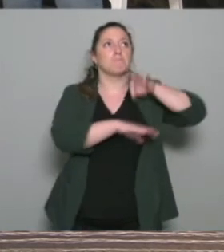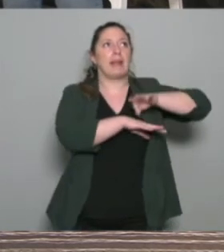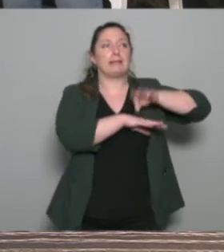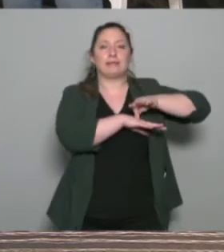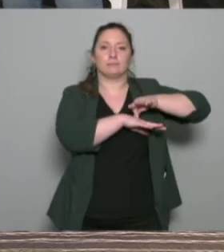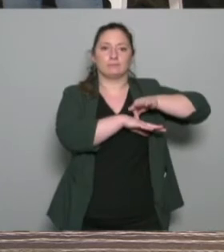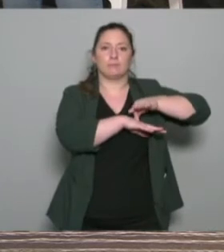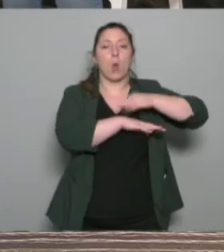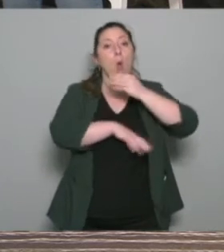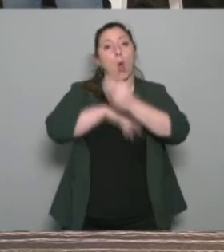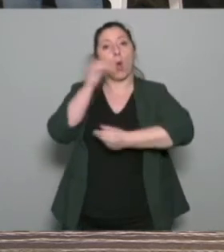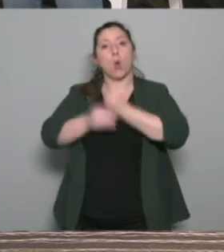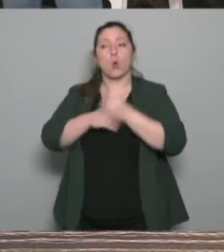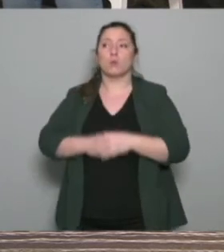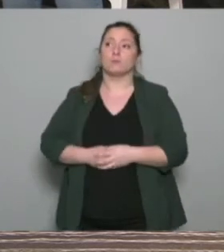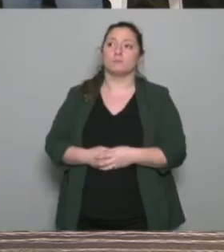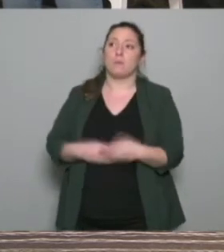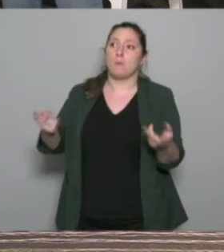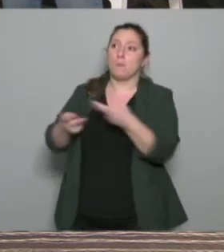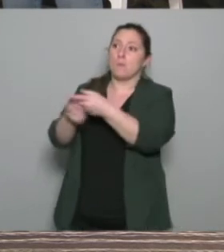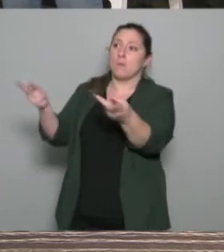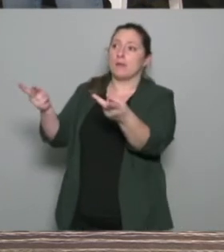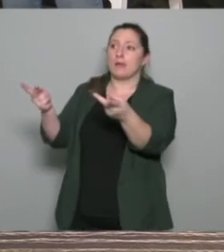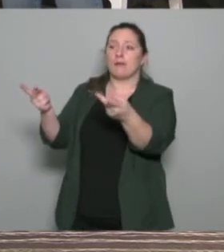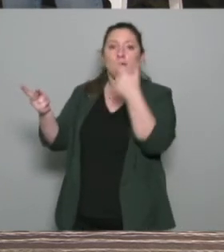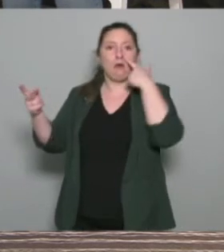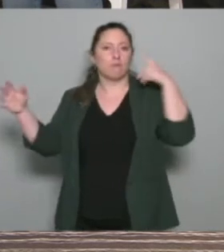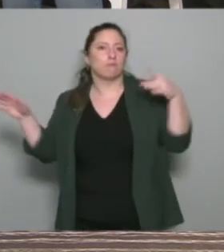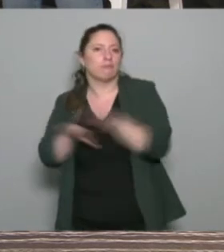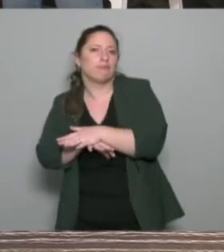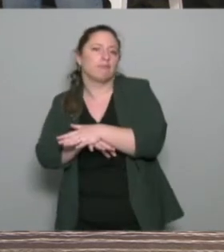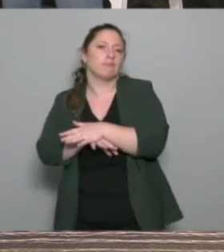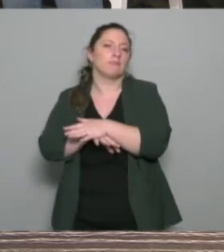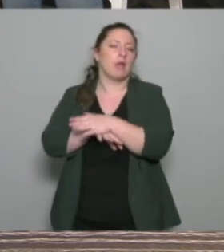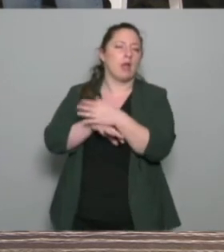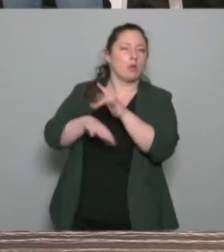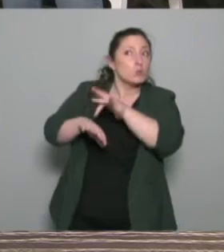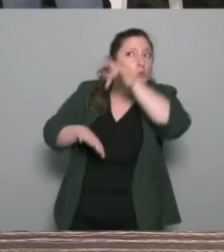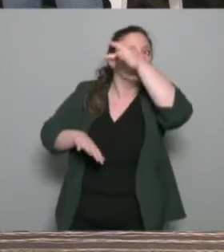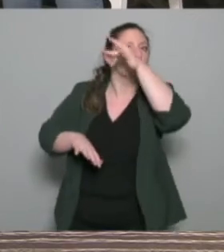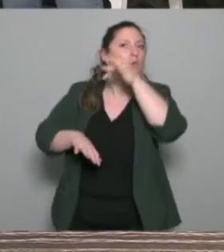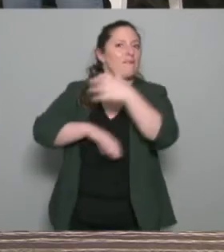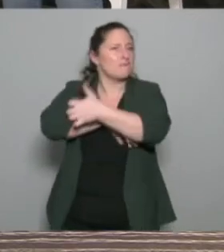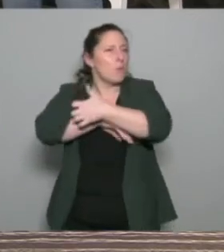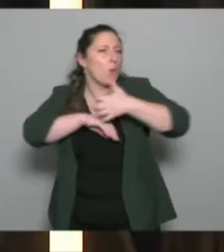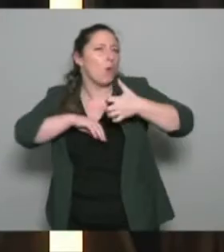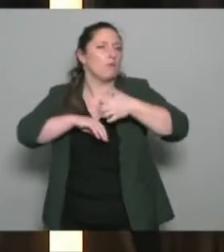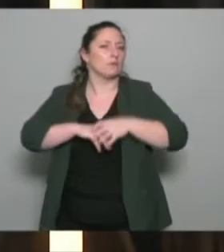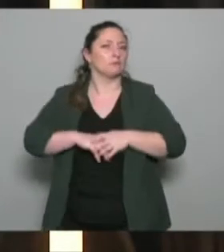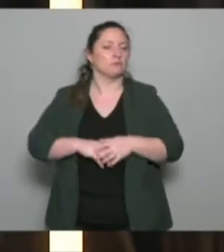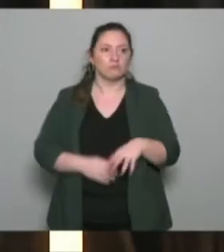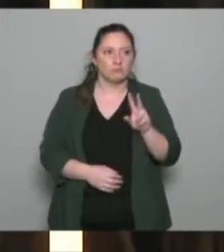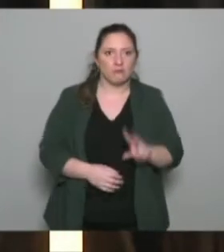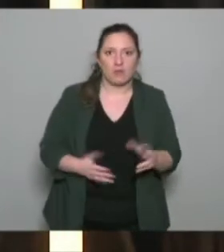'est une entrée, soit à public invisible, prioritaire, défavorisé. À aucun